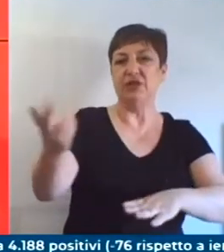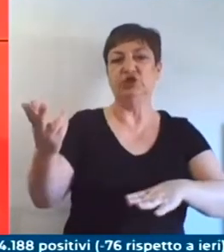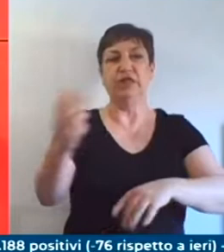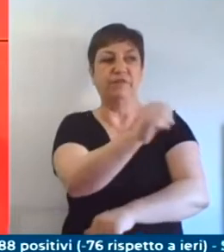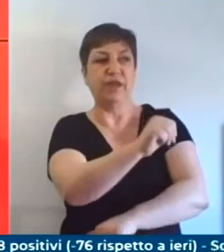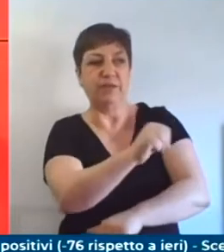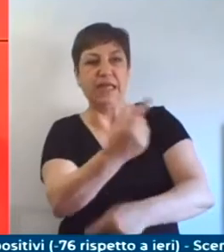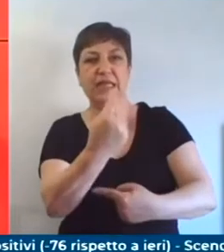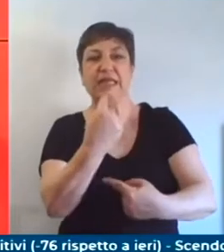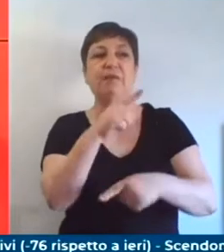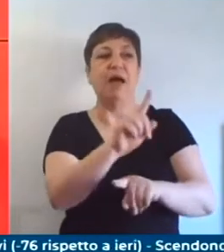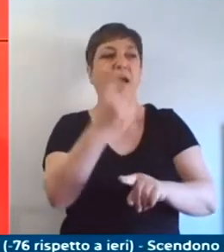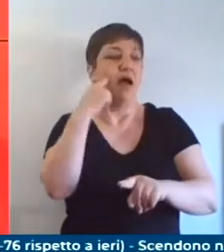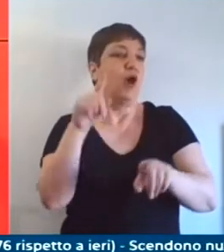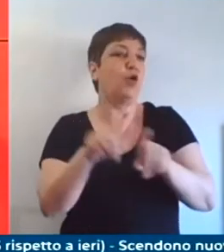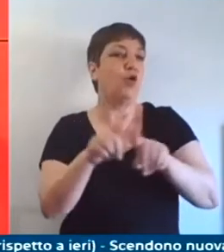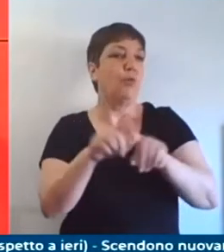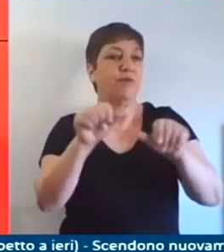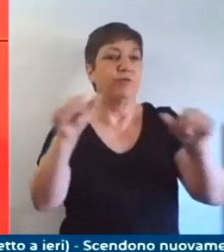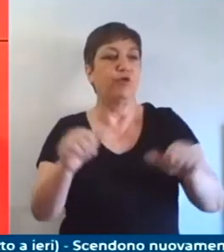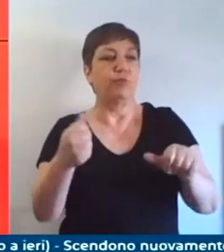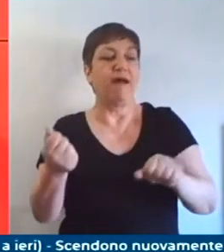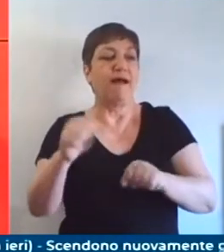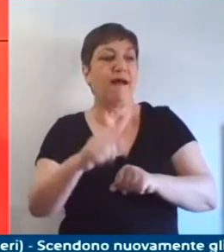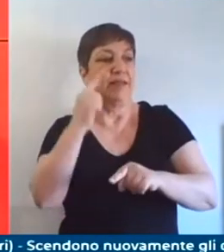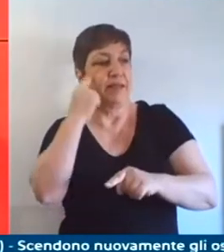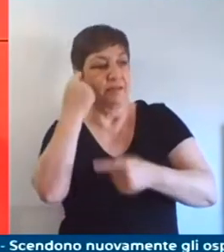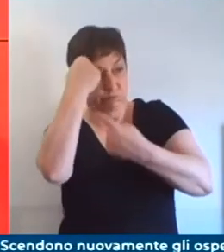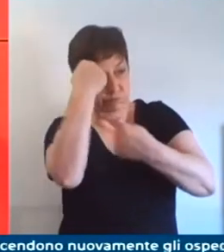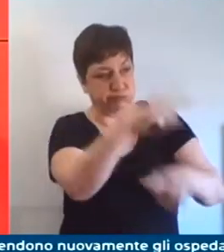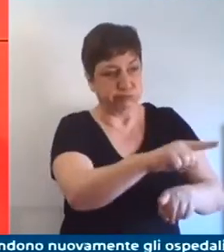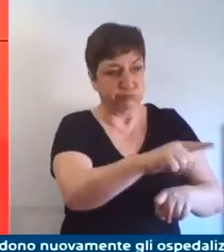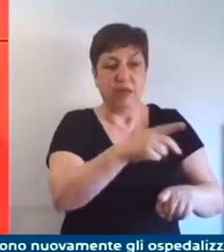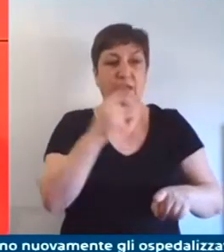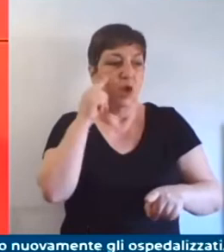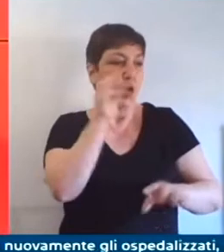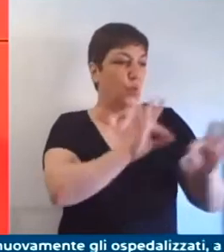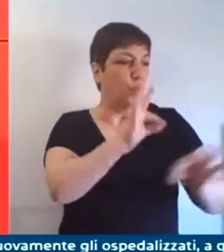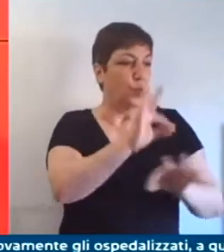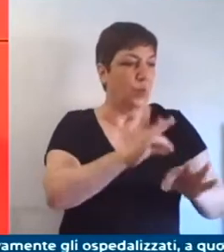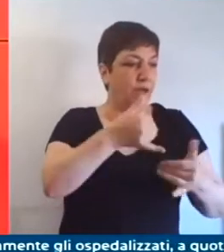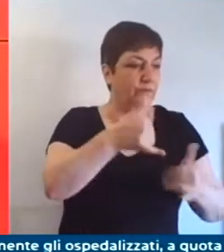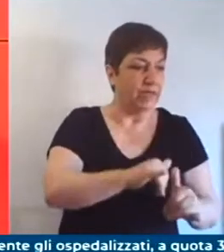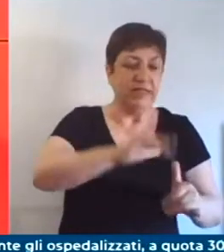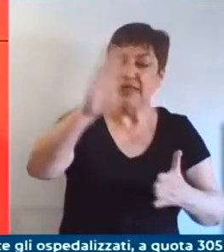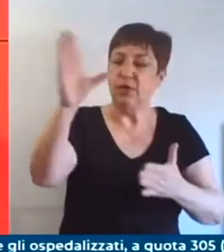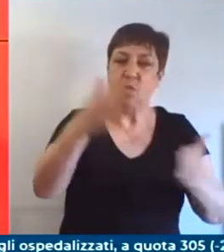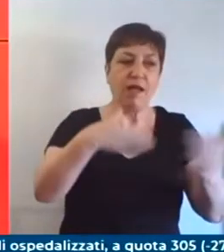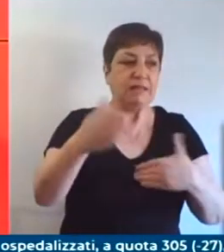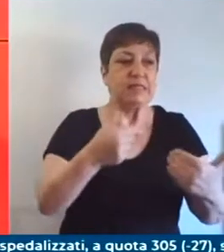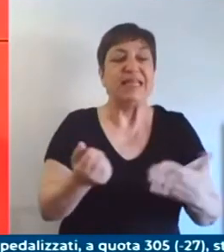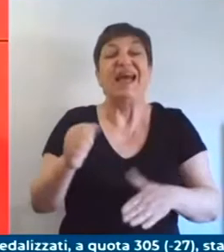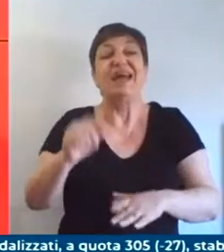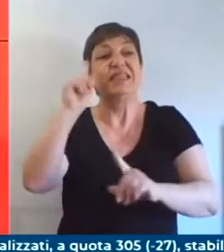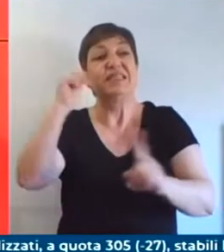figli per non parlare delle famiglie con disabili in questi mesi hanno anche